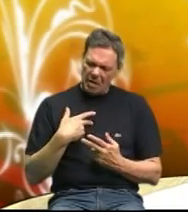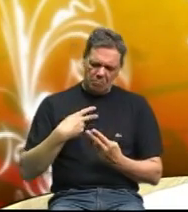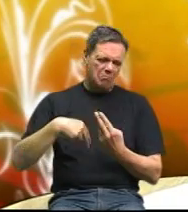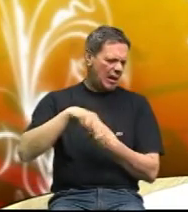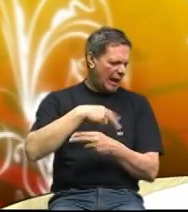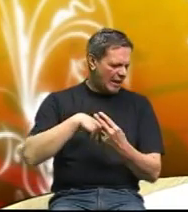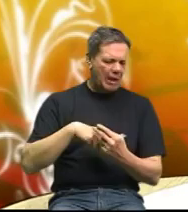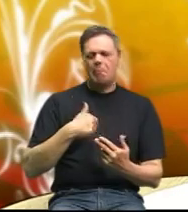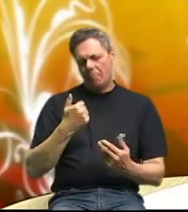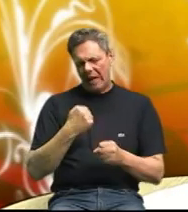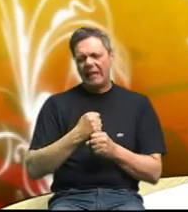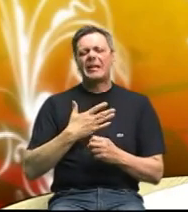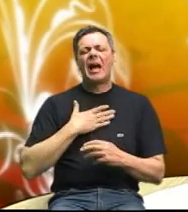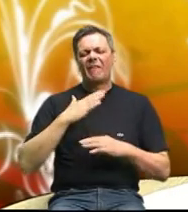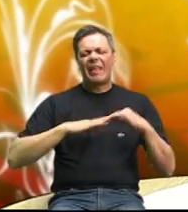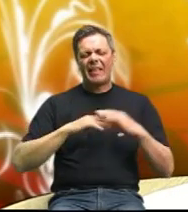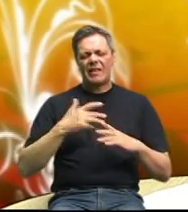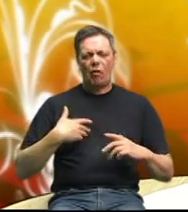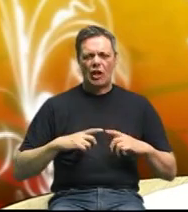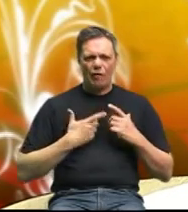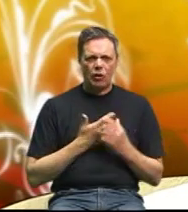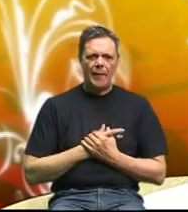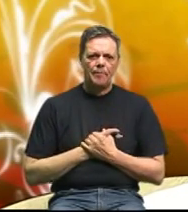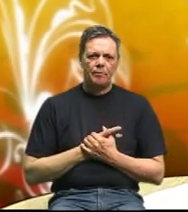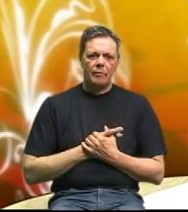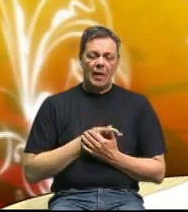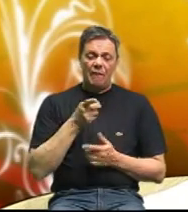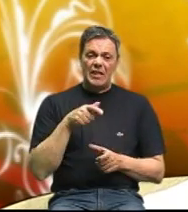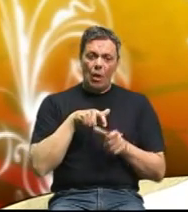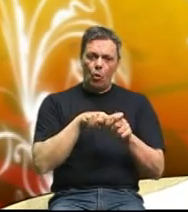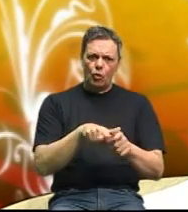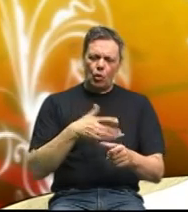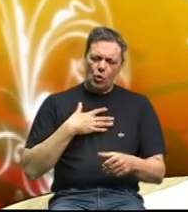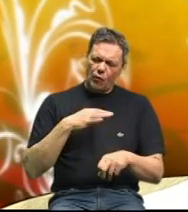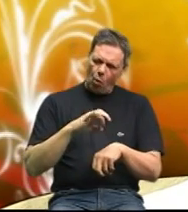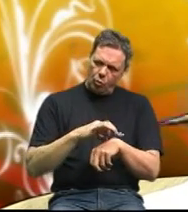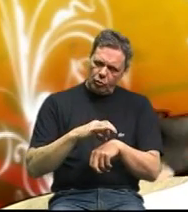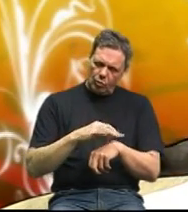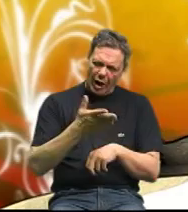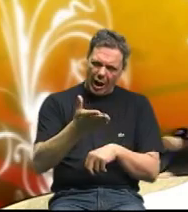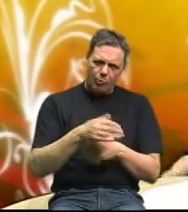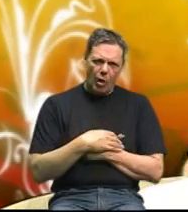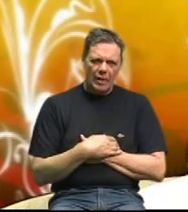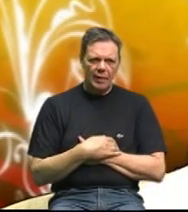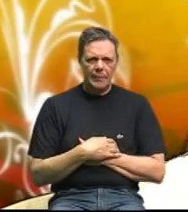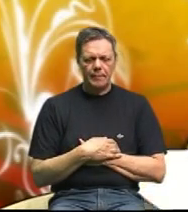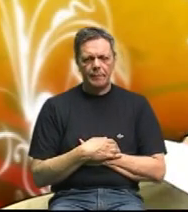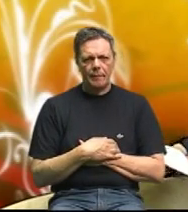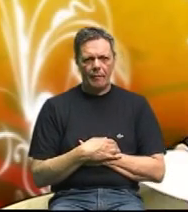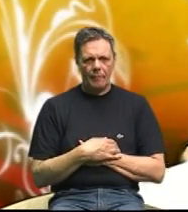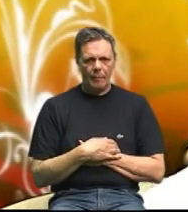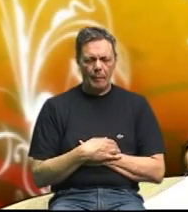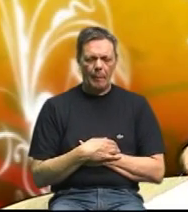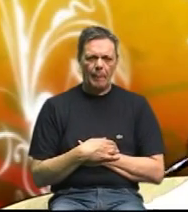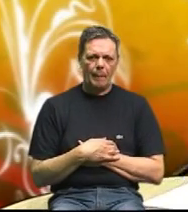na kvaliteti svoga života vi ste to u stvari uključili u tu svoju ambulantu za debijenu ja je zovem ambulanta za debijenu imamo